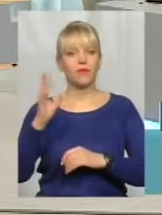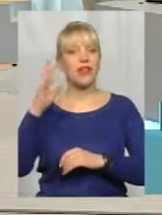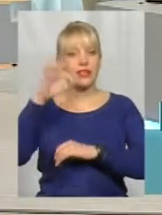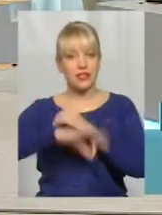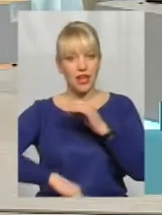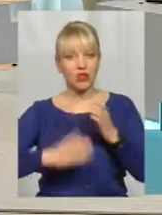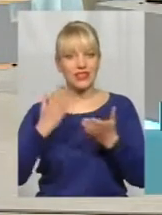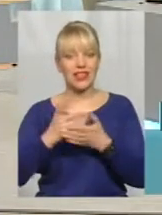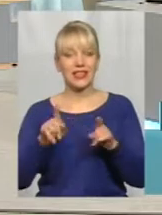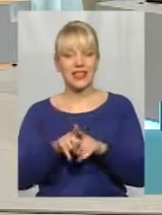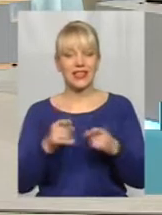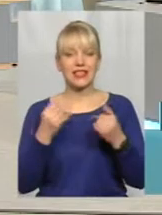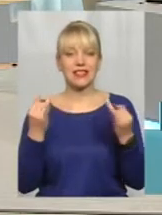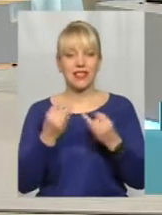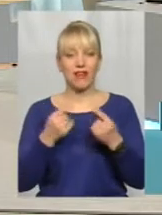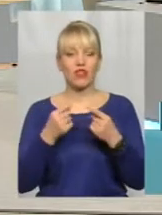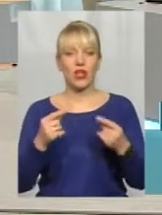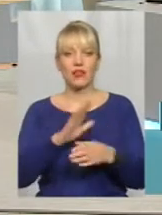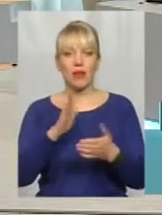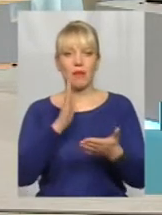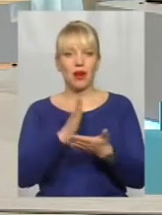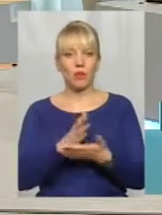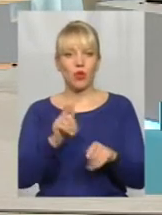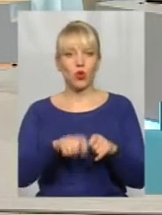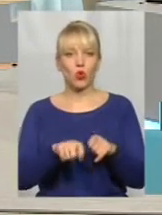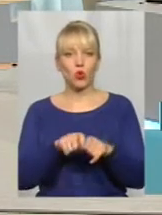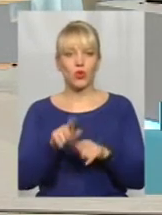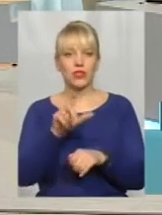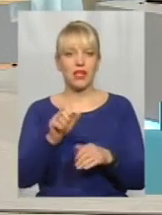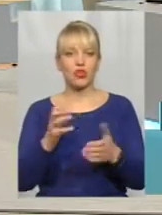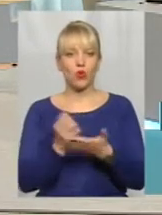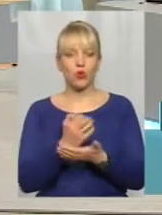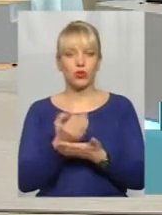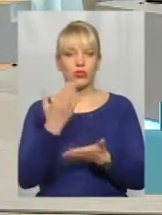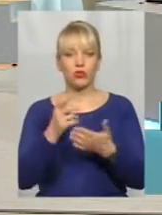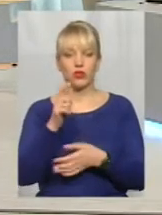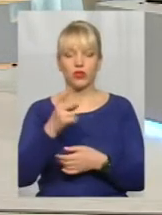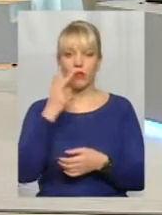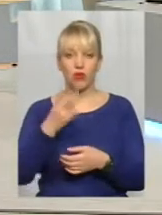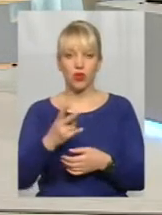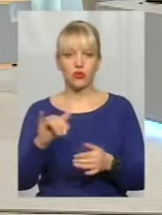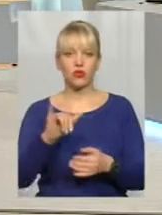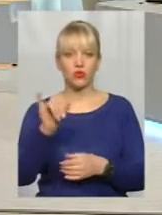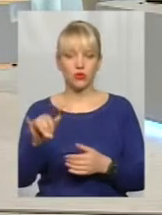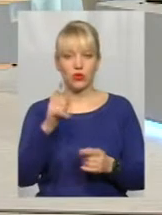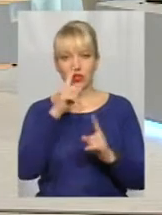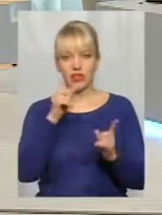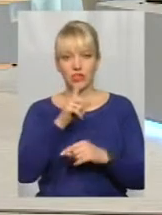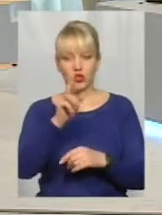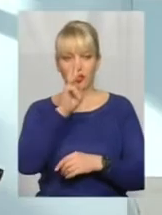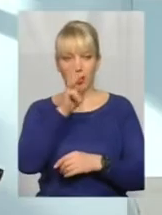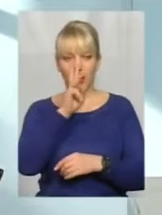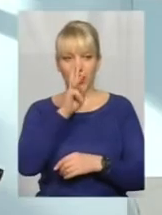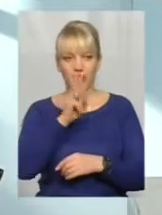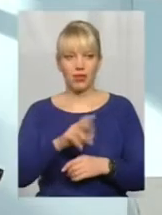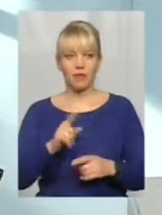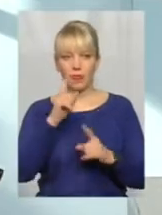непрямий контроль за доходами. Тобто, якщо людина показує, що в нього невеличка заробітна плата,